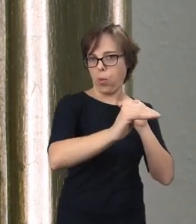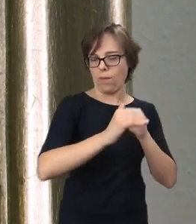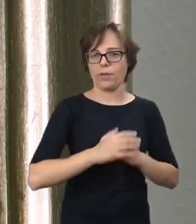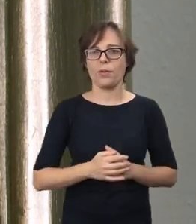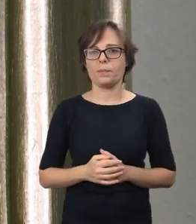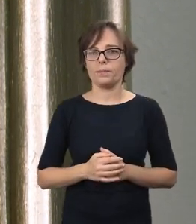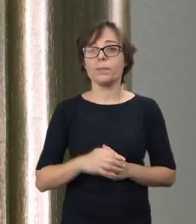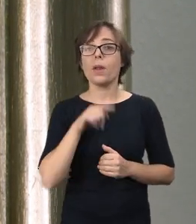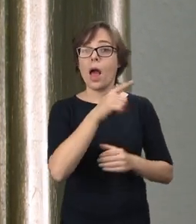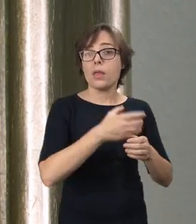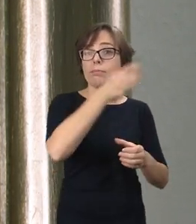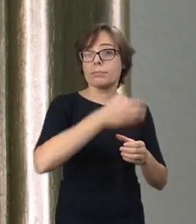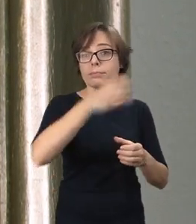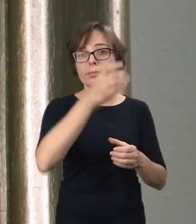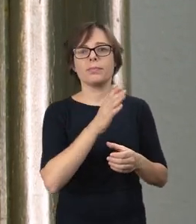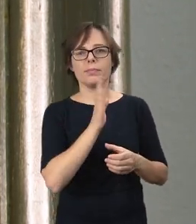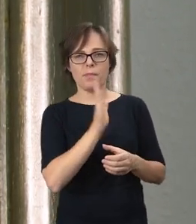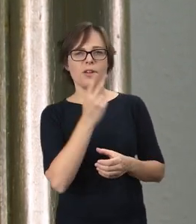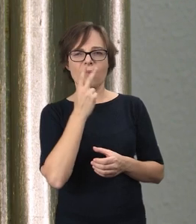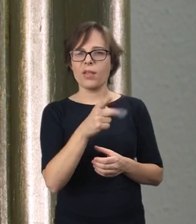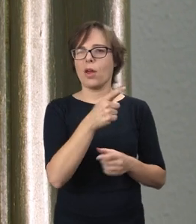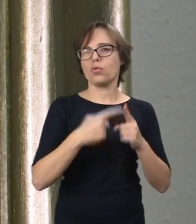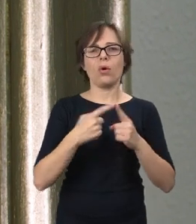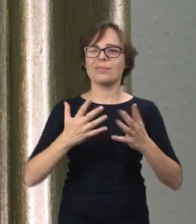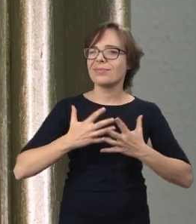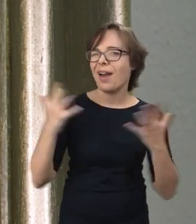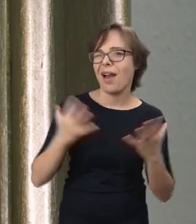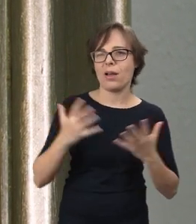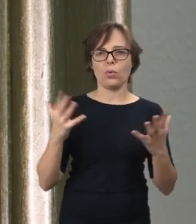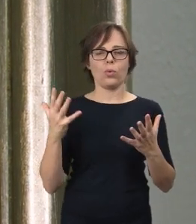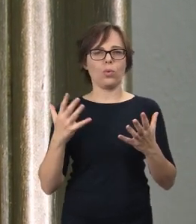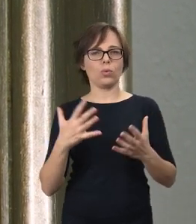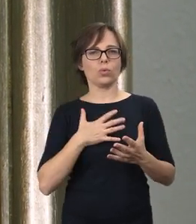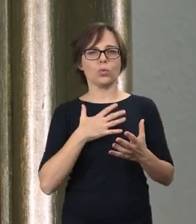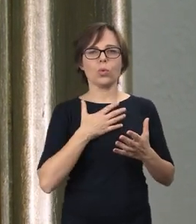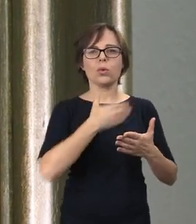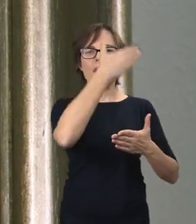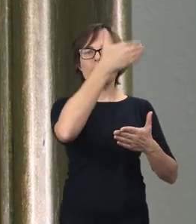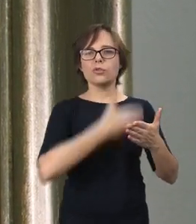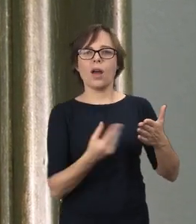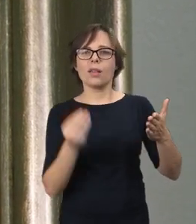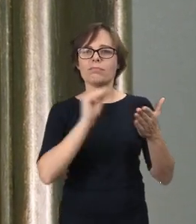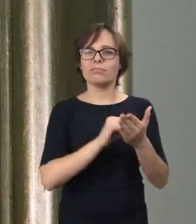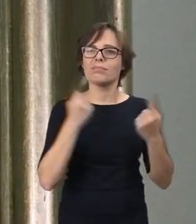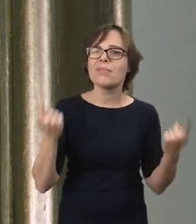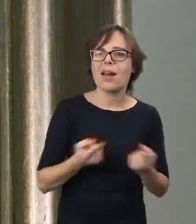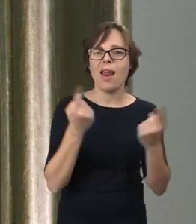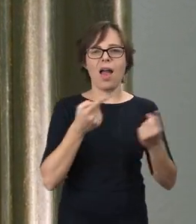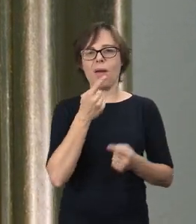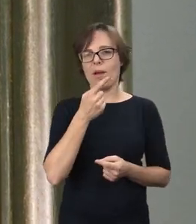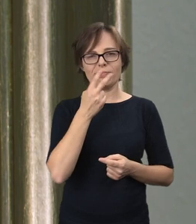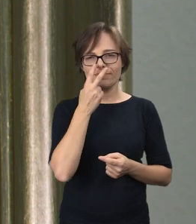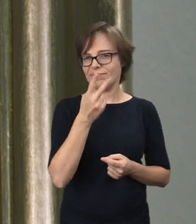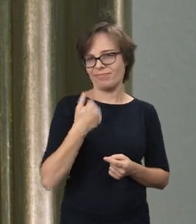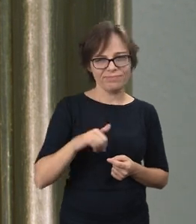filips konopi. Nie będą po prostu za duże, będą razić ścianami szczytowymi, które znowu będą pokrywane